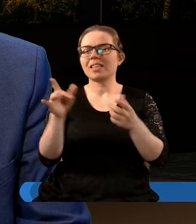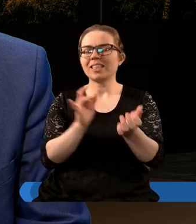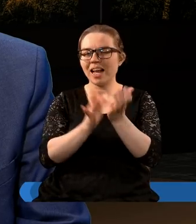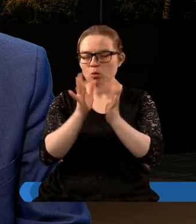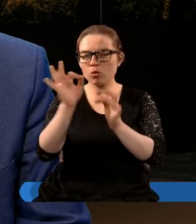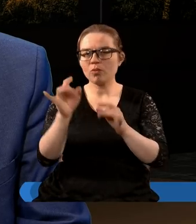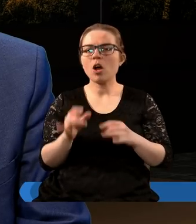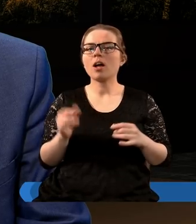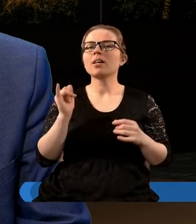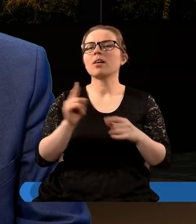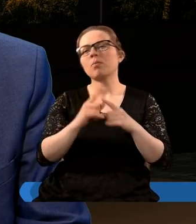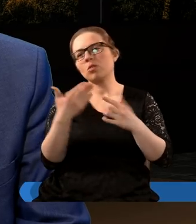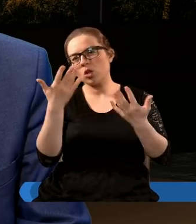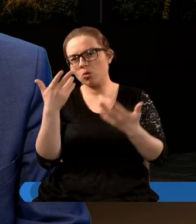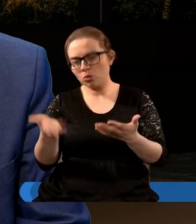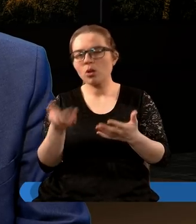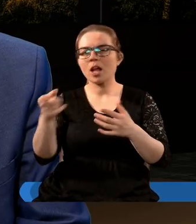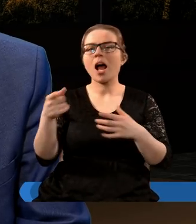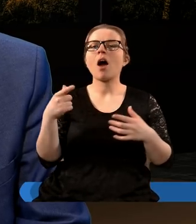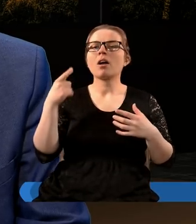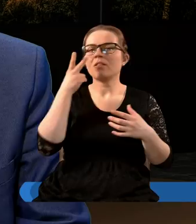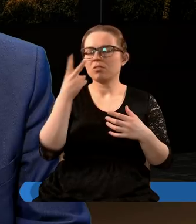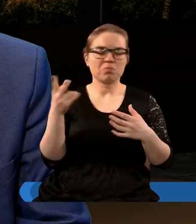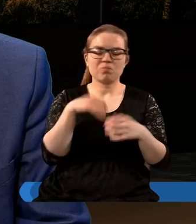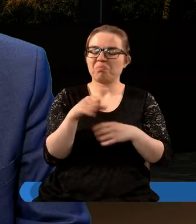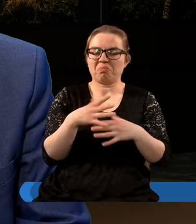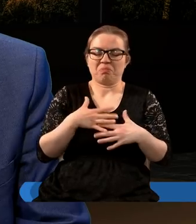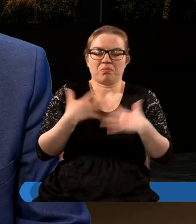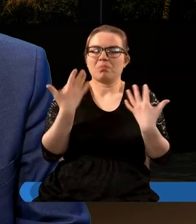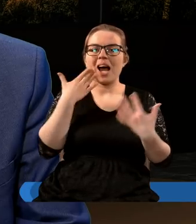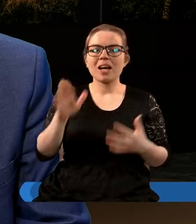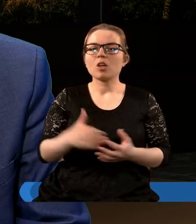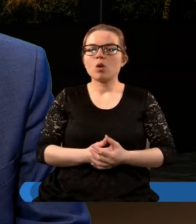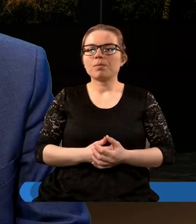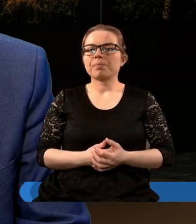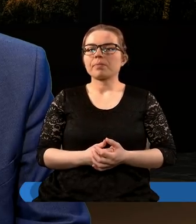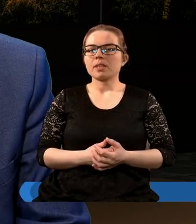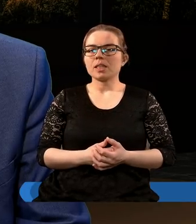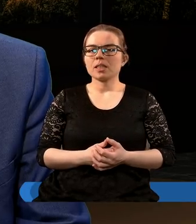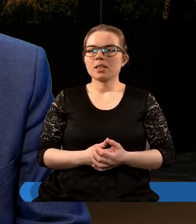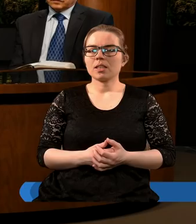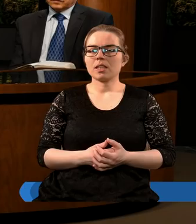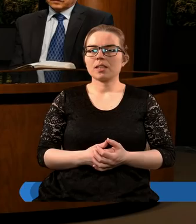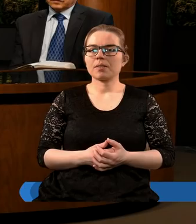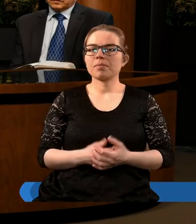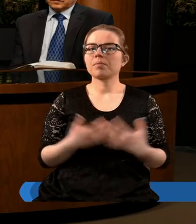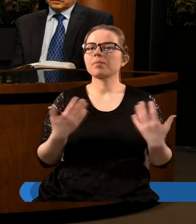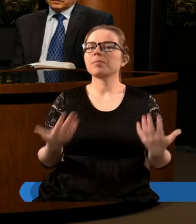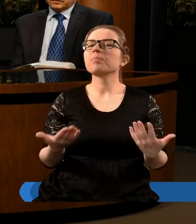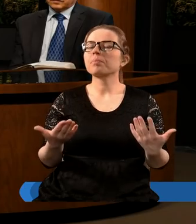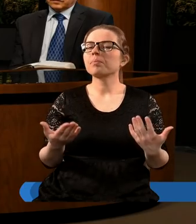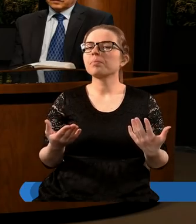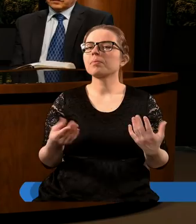jezusowych, a ujrzawszy ją zdumiałem się bardzo. Dziękuję. No właśnie. Mamy